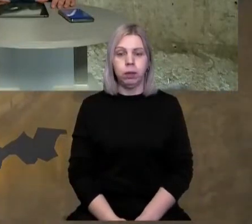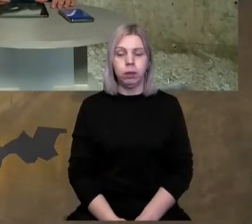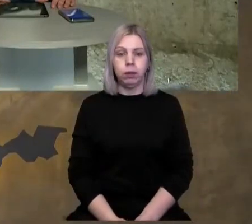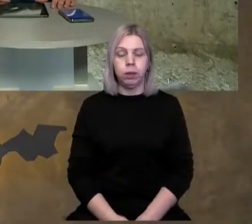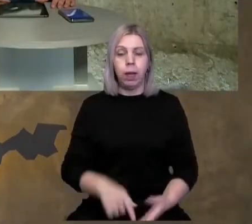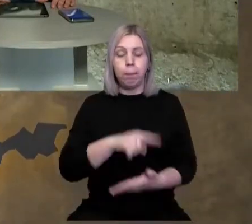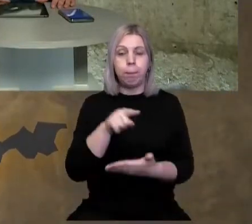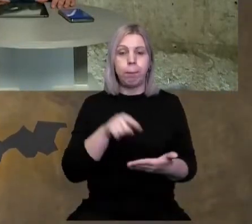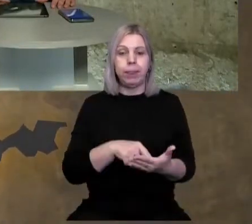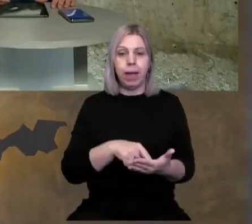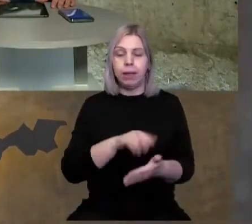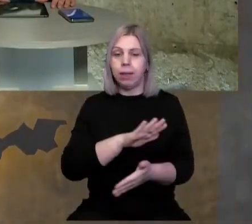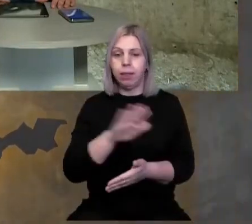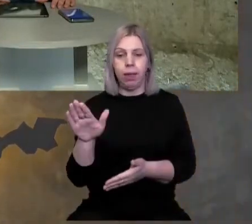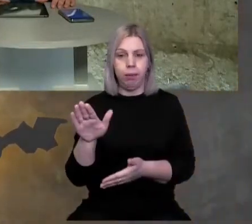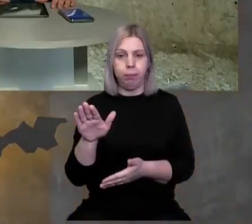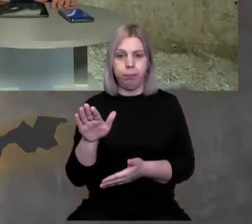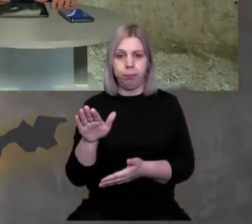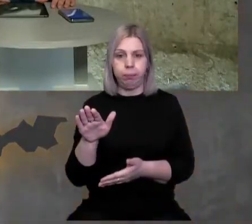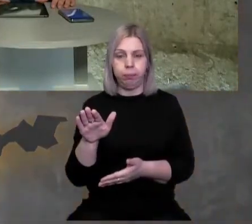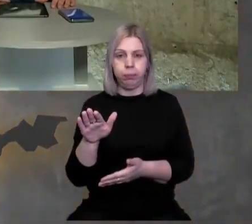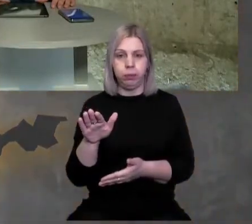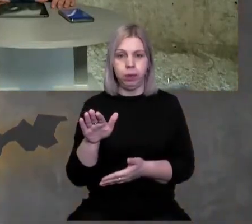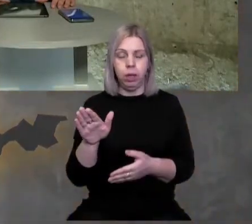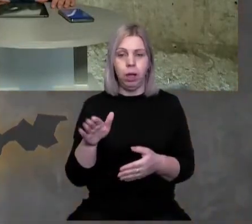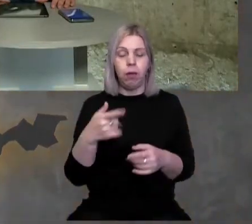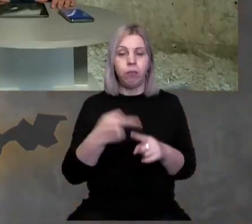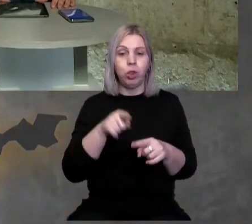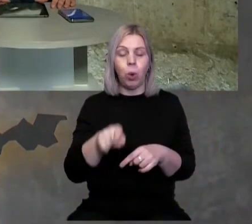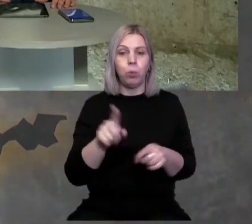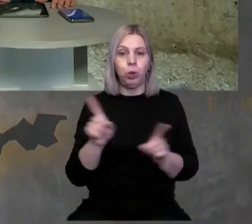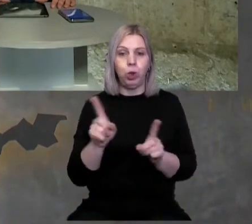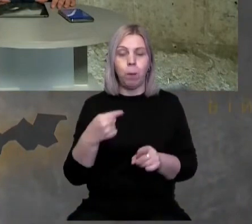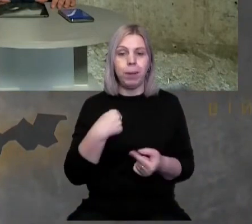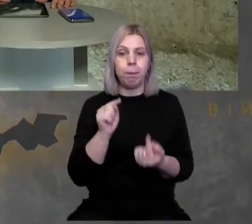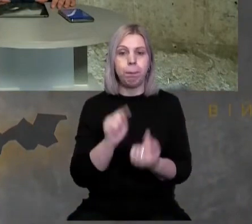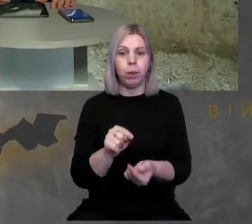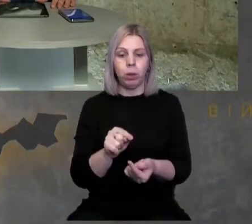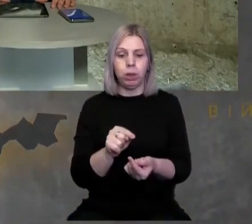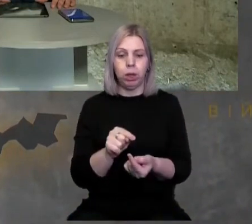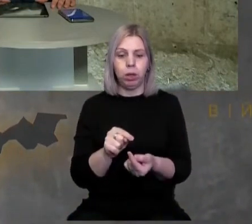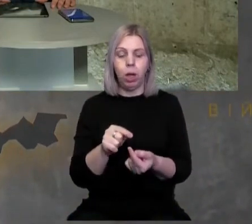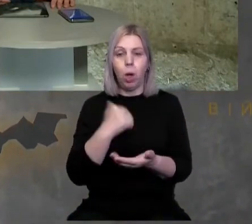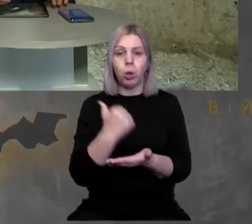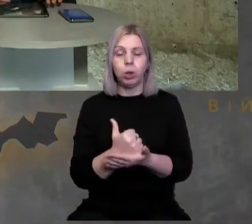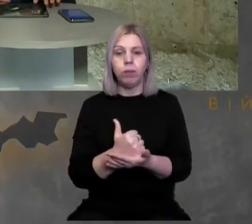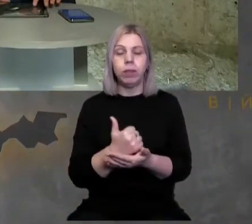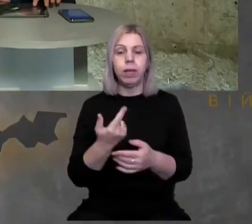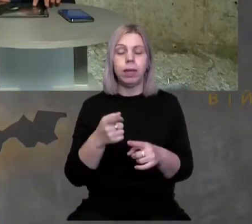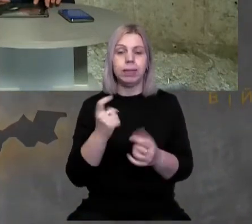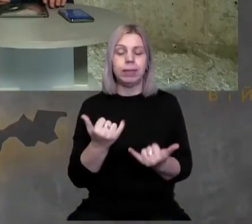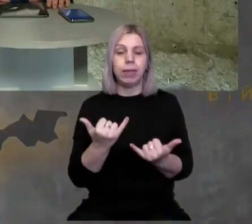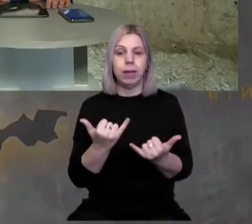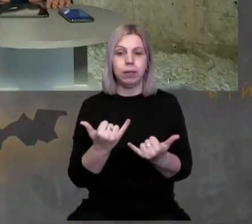Питання не полягає у тому, що ми проти. Основні аргументи